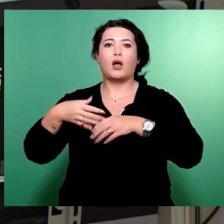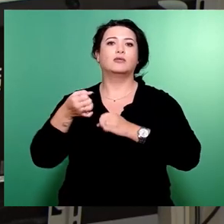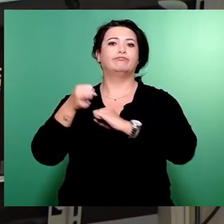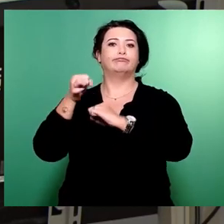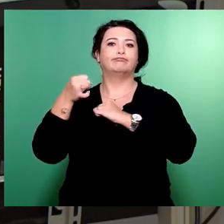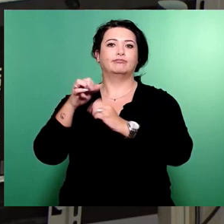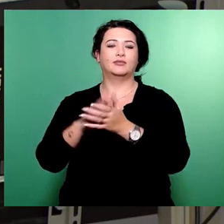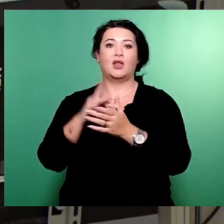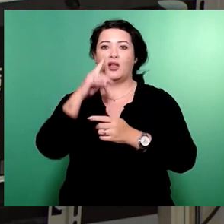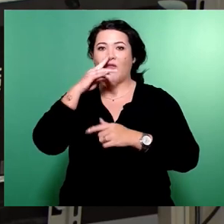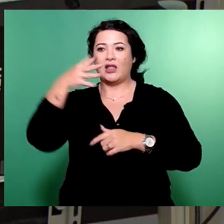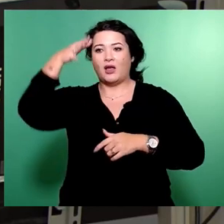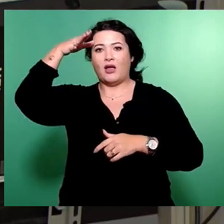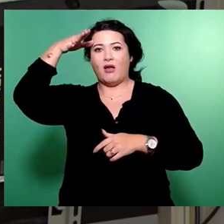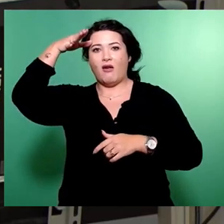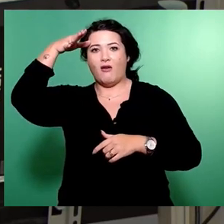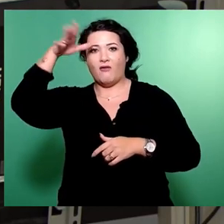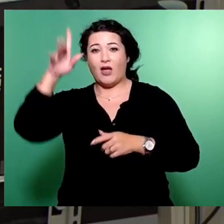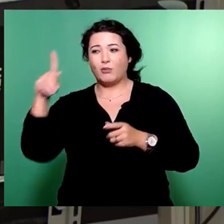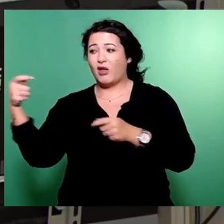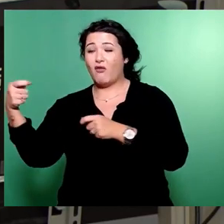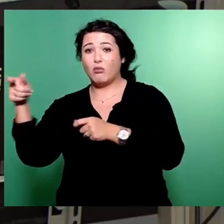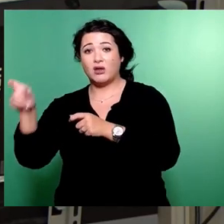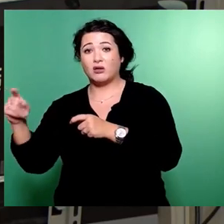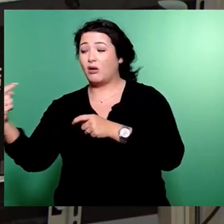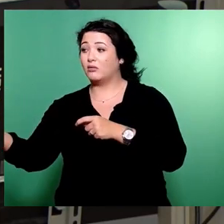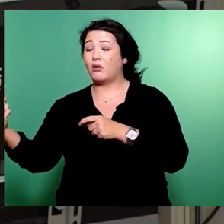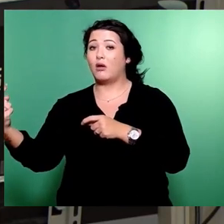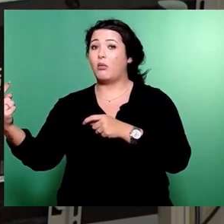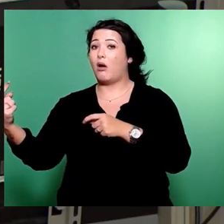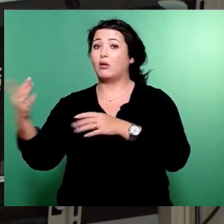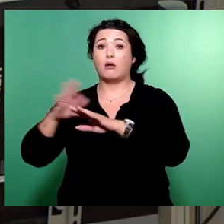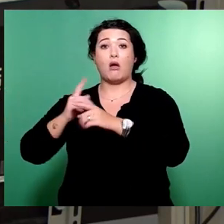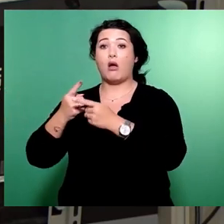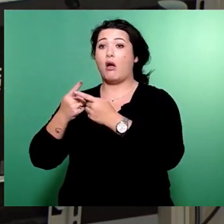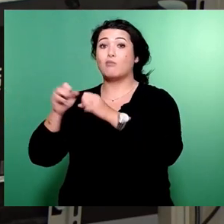haben wir dazu entsprechend keine Möglichkeiten.